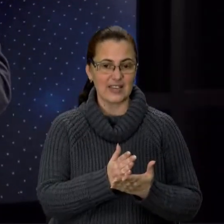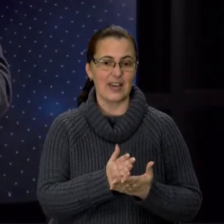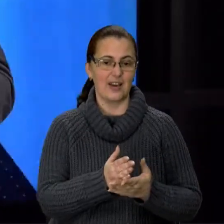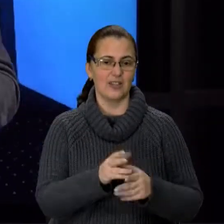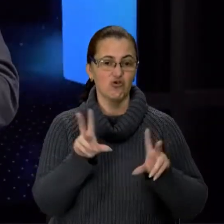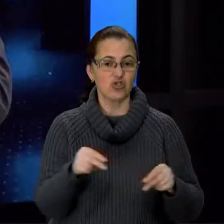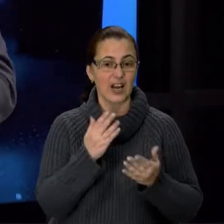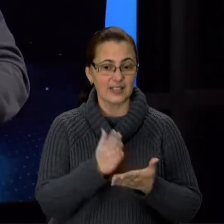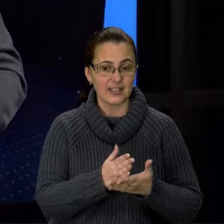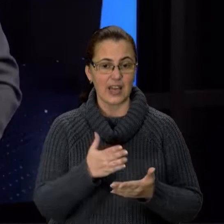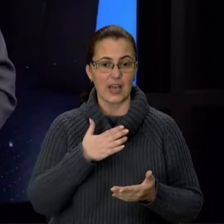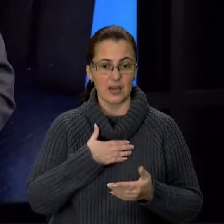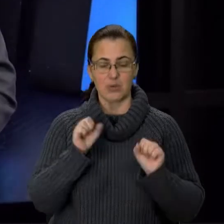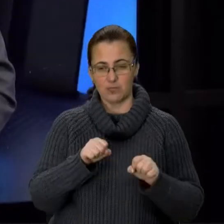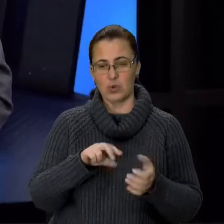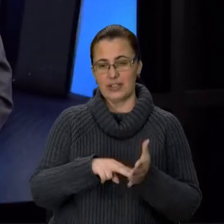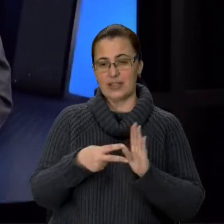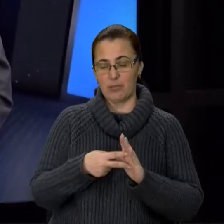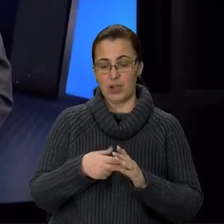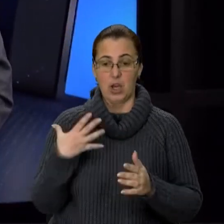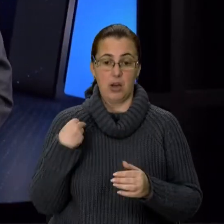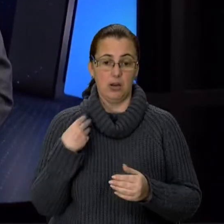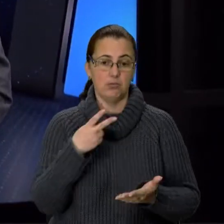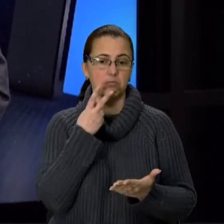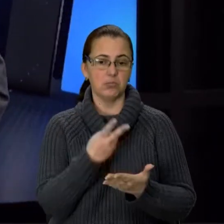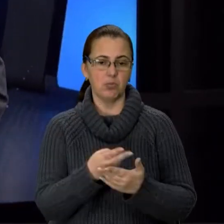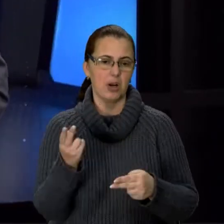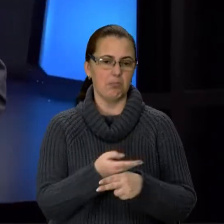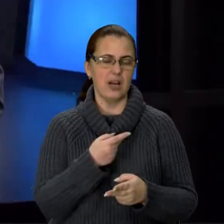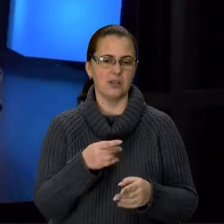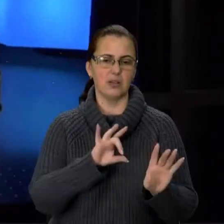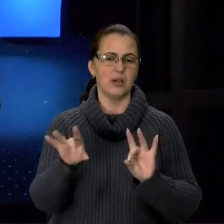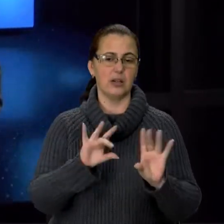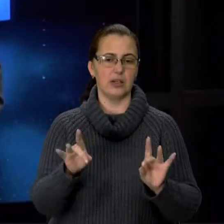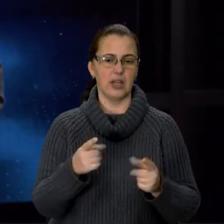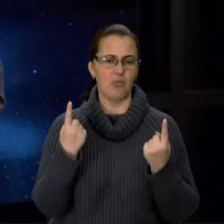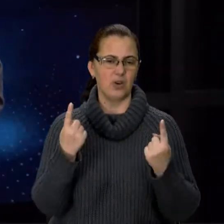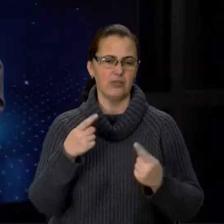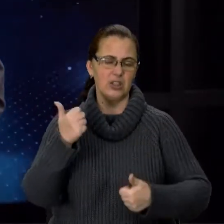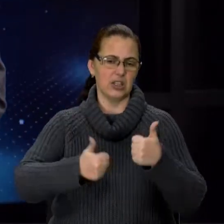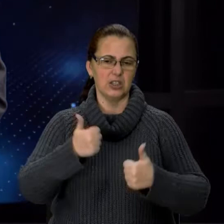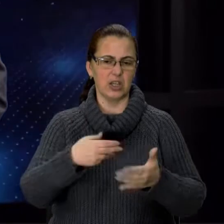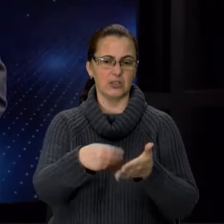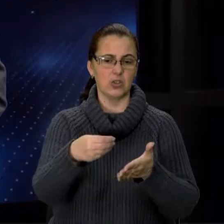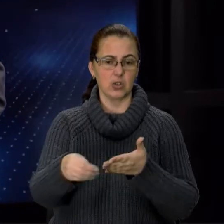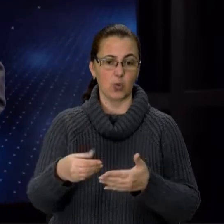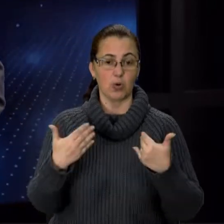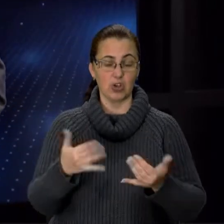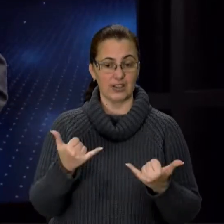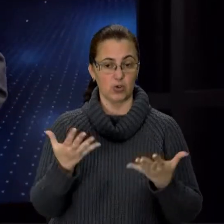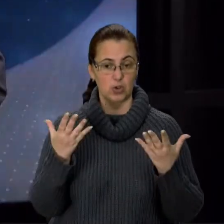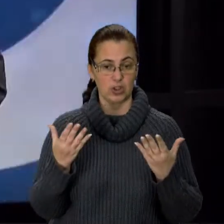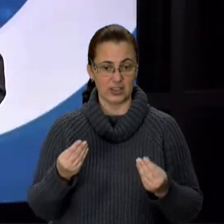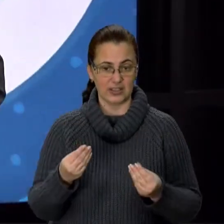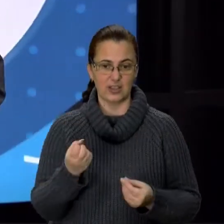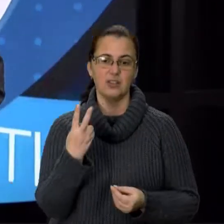і ми змогли десь спрогнозувати у Львів, побачив, без ніякого там піару, великих тендерних закупівель, уже на сьогоднішній день